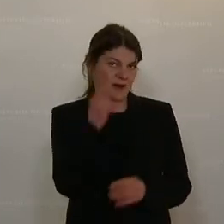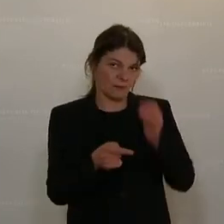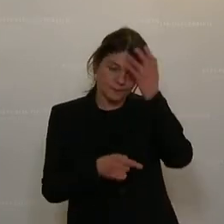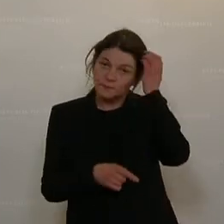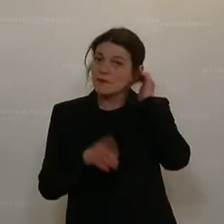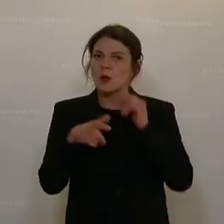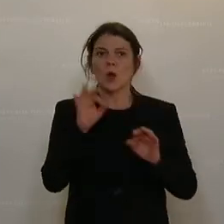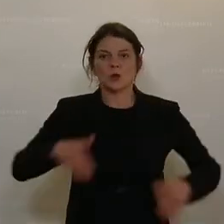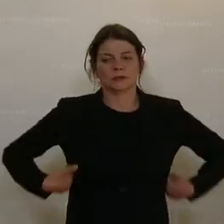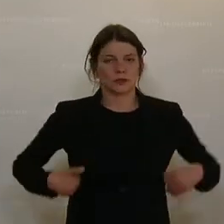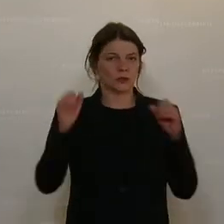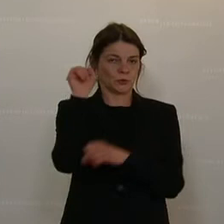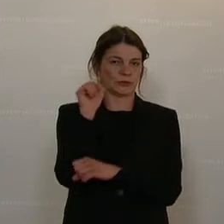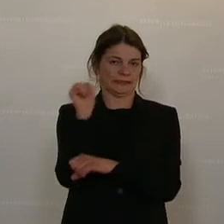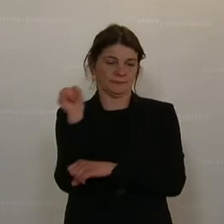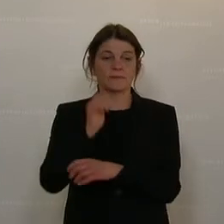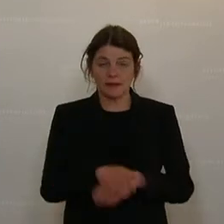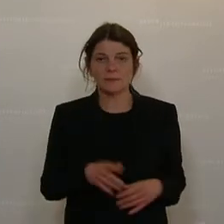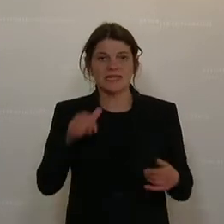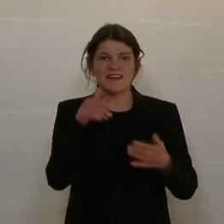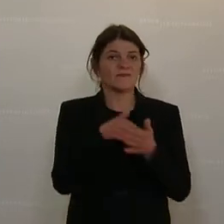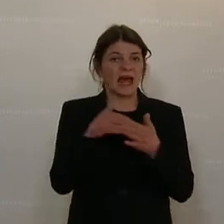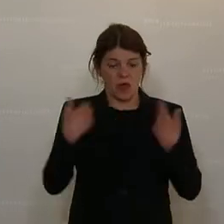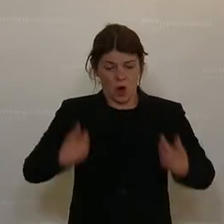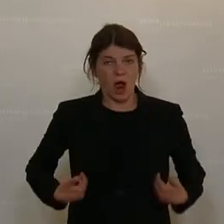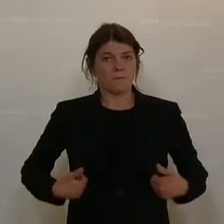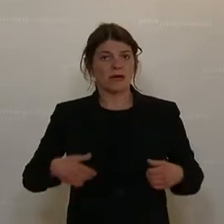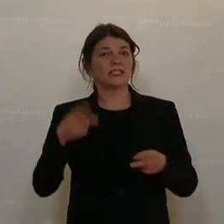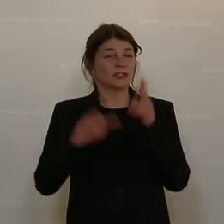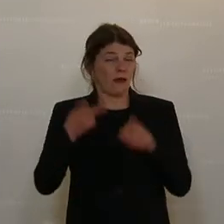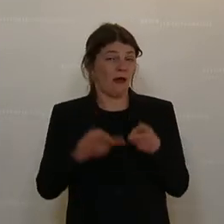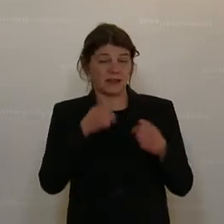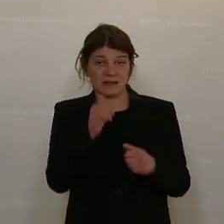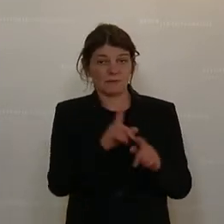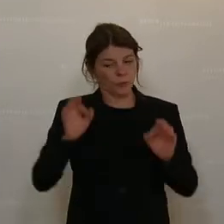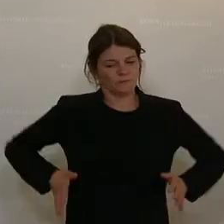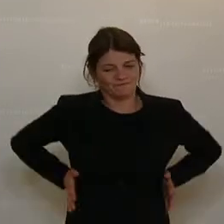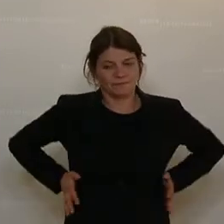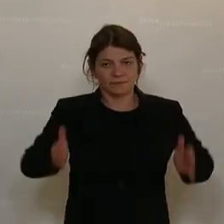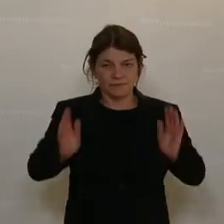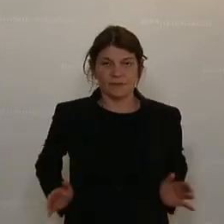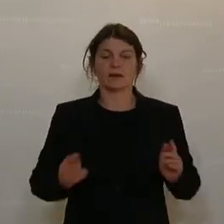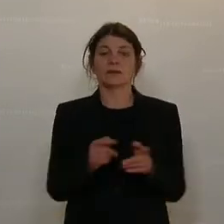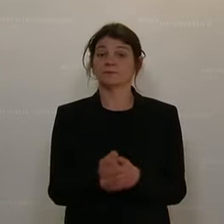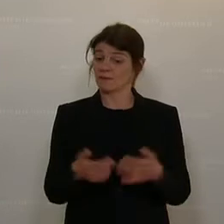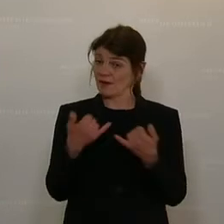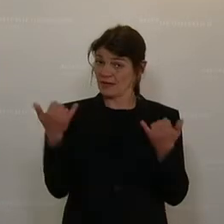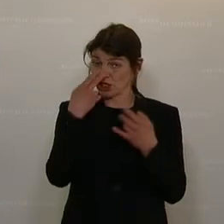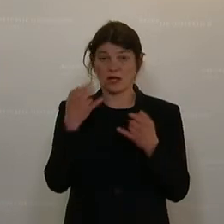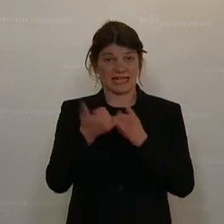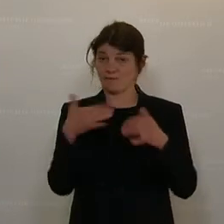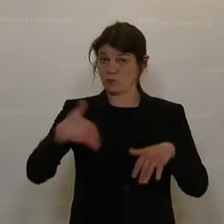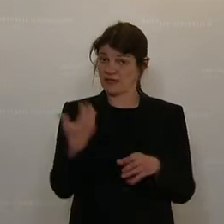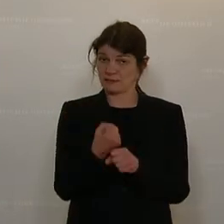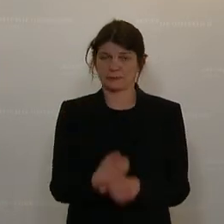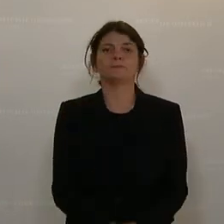sie gute Stütze hat und keine weiteren körperlichen Haltungsschäden zum Beispiel davon nimmt. Der Weg sieht folgendermaßen aus der Eltern.